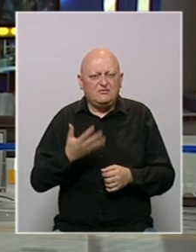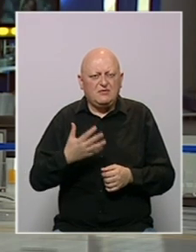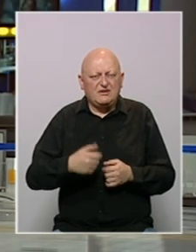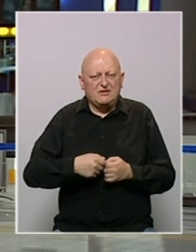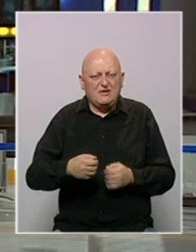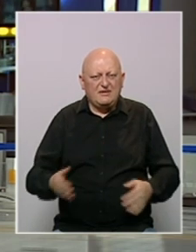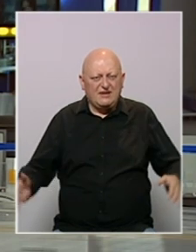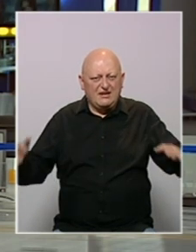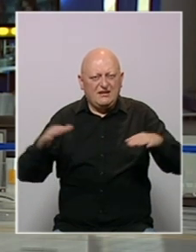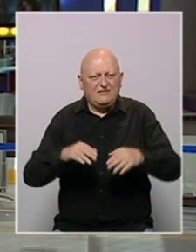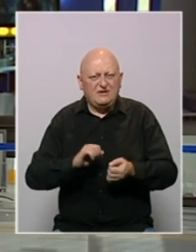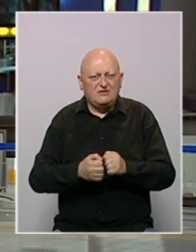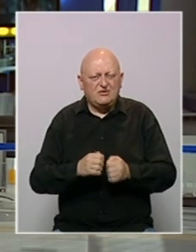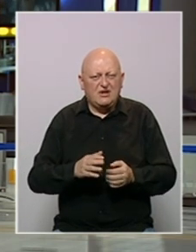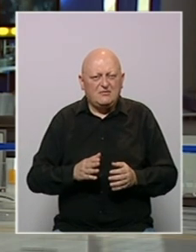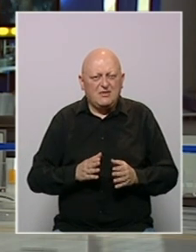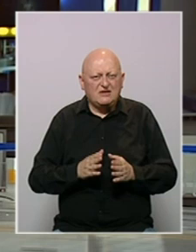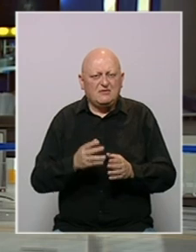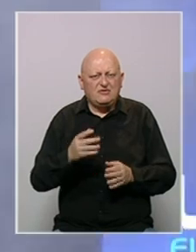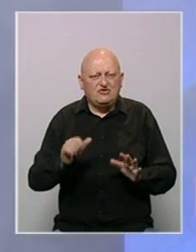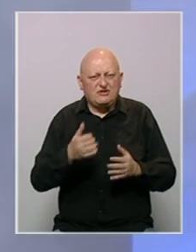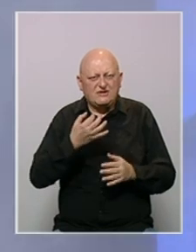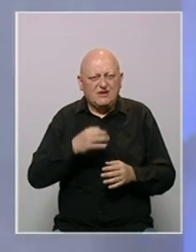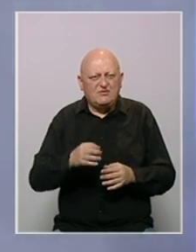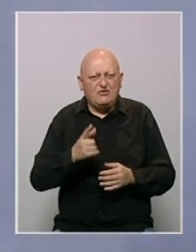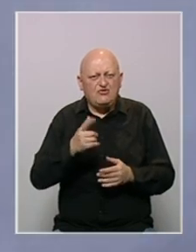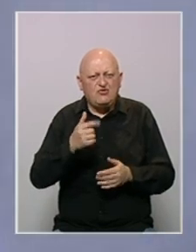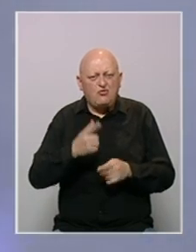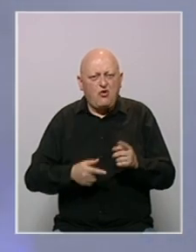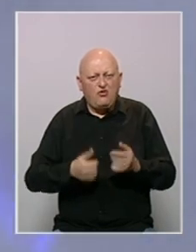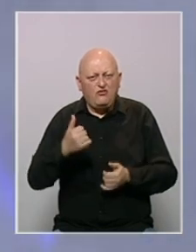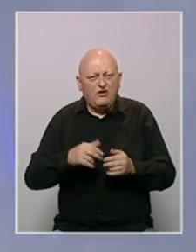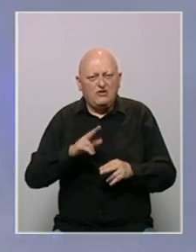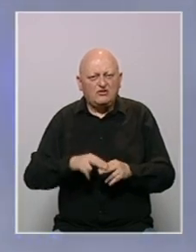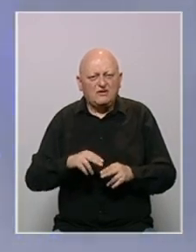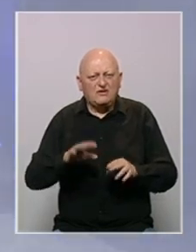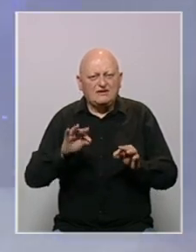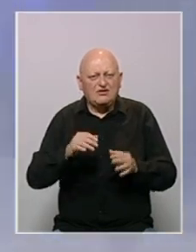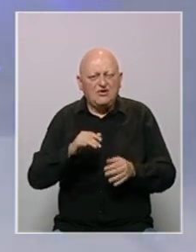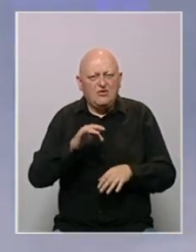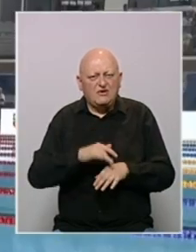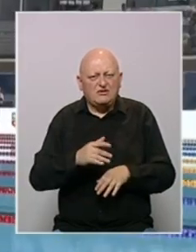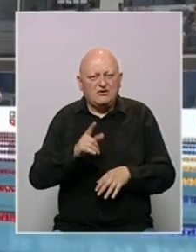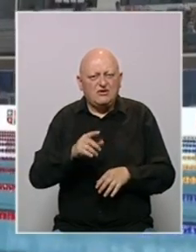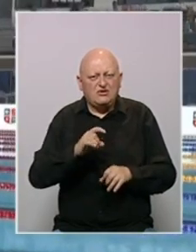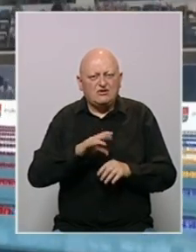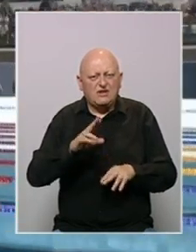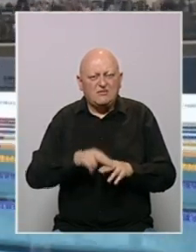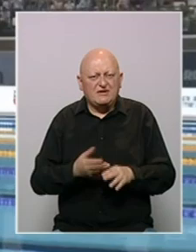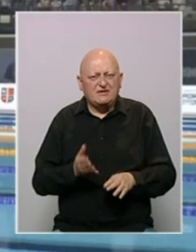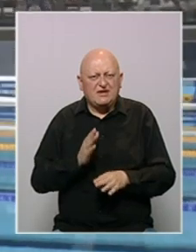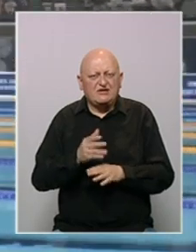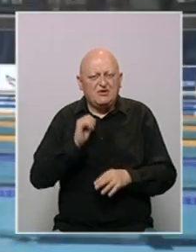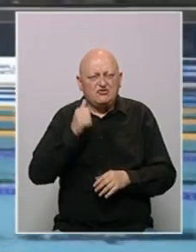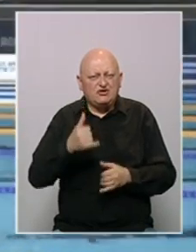discipline 50 metara Delfin izborila plasman među 16 najboljih, u polufinalu je ostvarila deseto mjesto i tako ostala